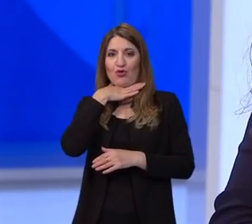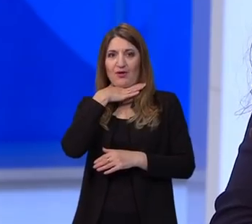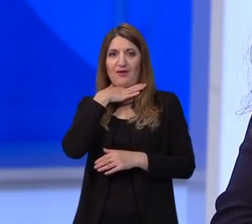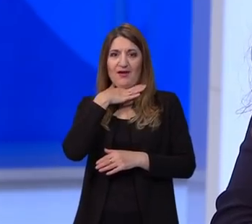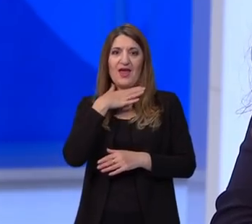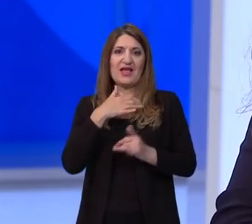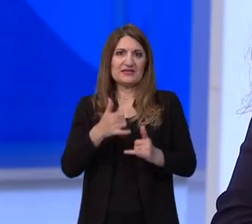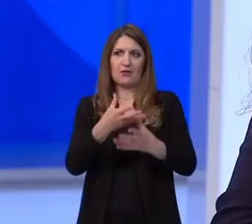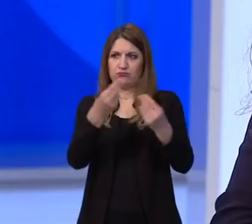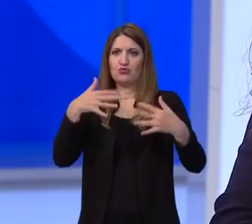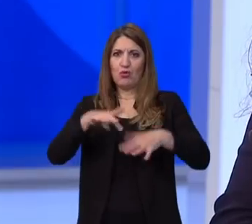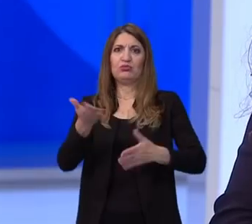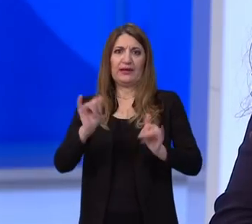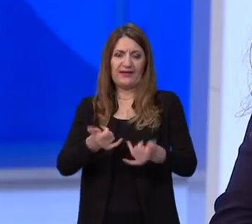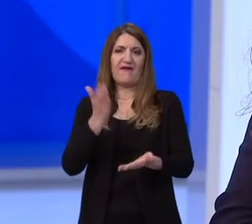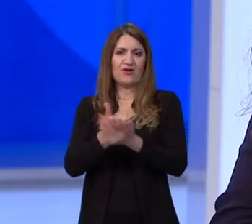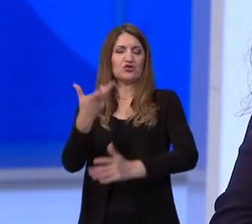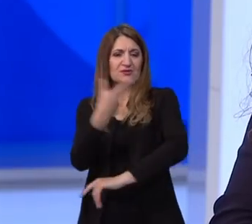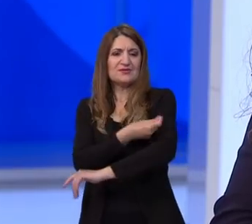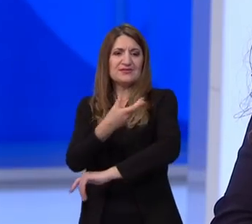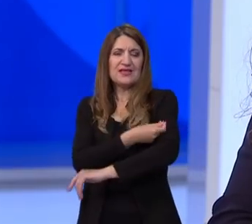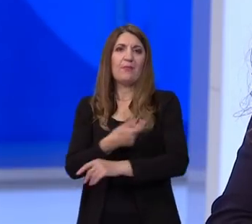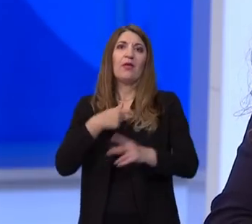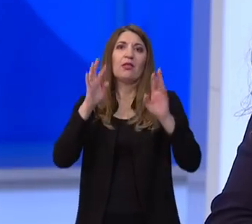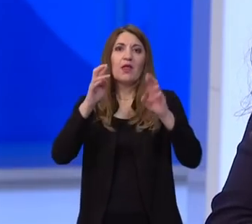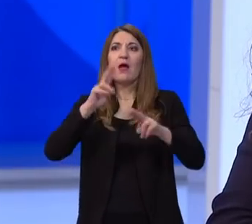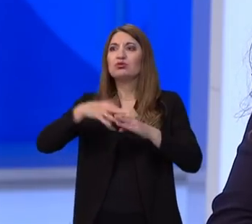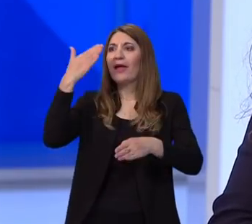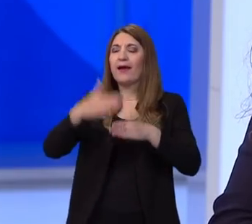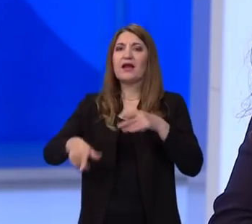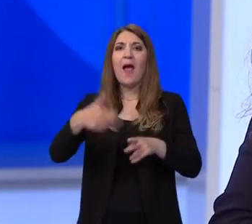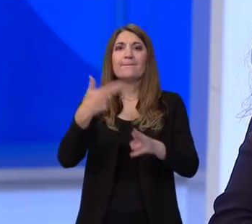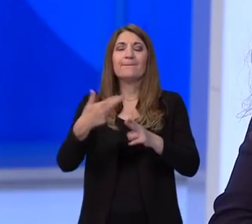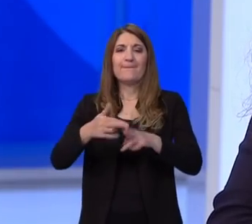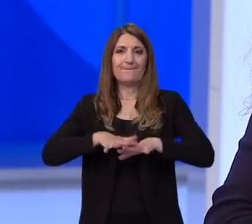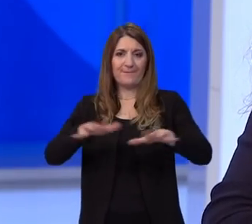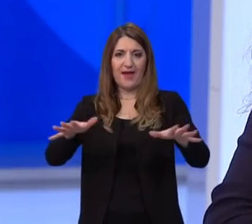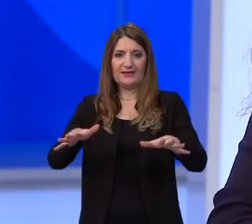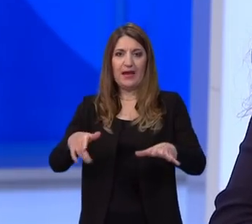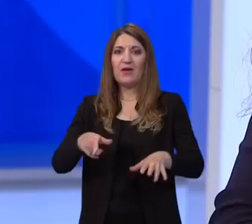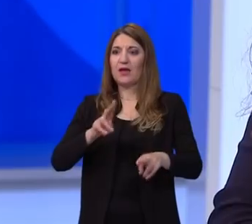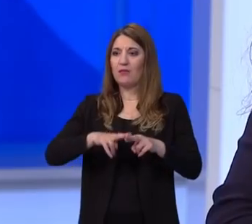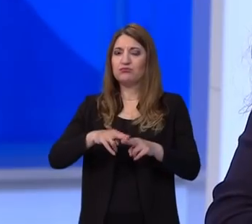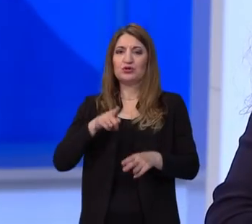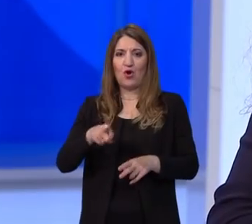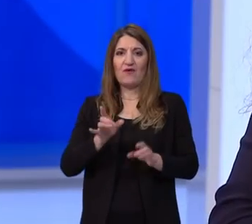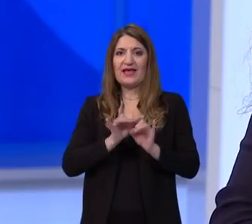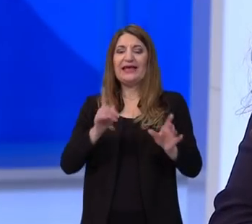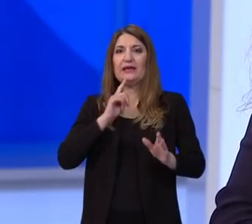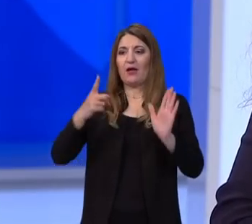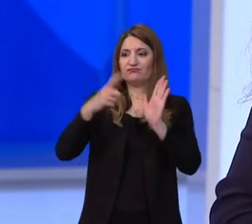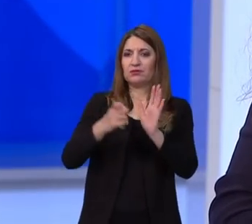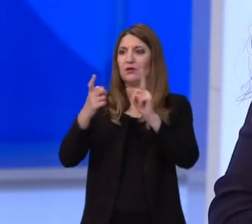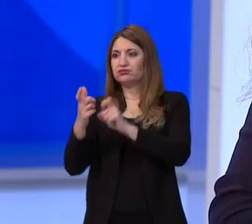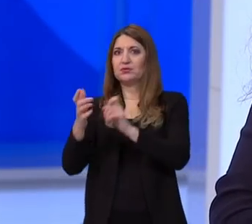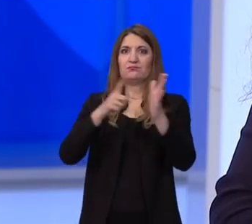dobar dio ljudi već i cijepio i da možemo nekako se nadati kraju pandemije i da će ta godina tako izgledati i da ćemo se riješiti dezinficijensa konačno.